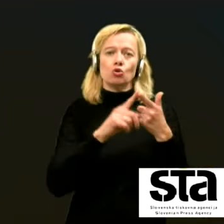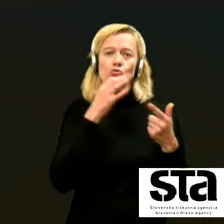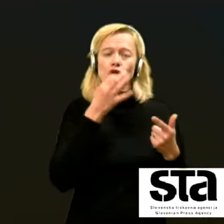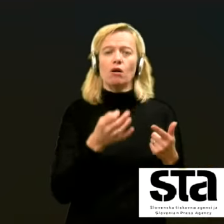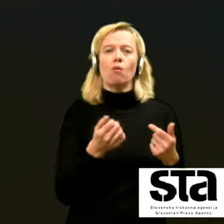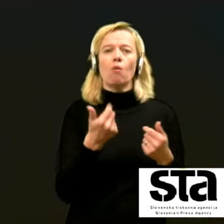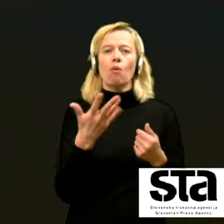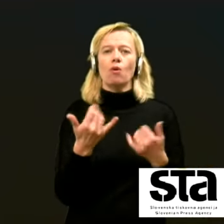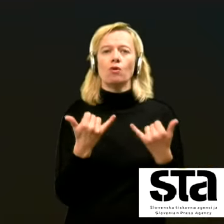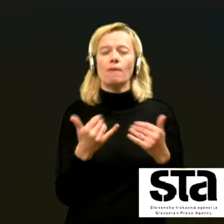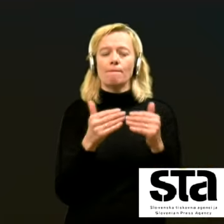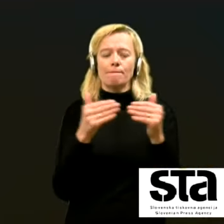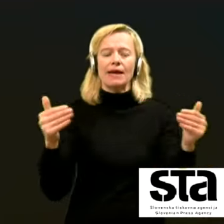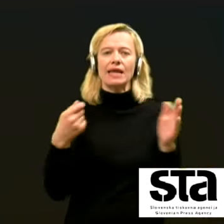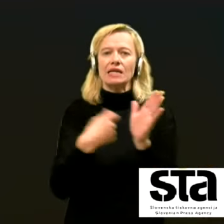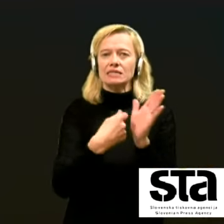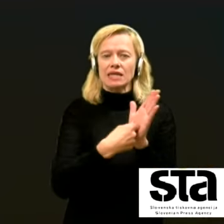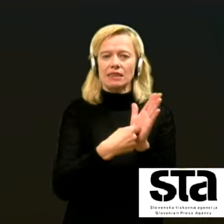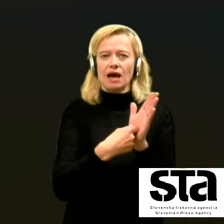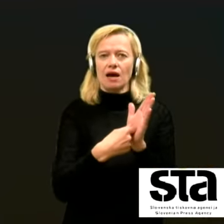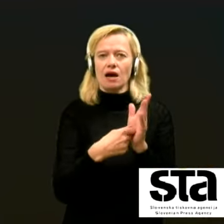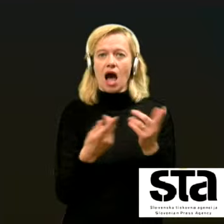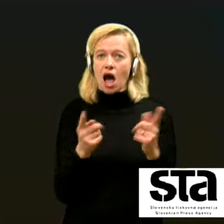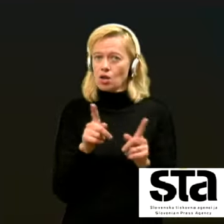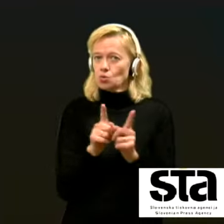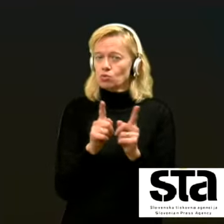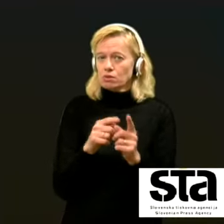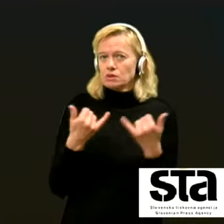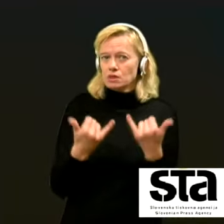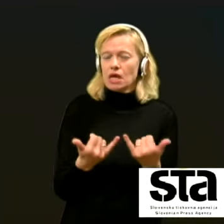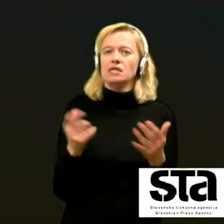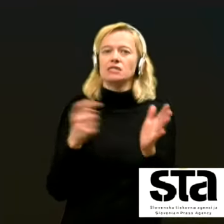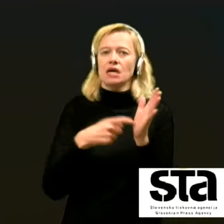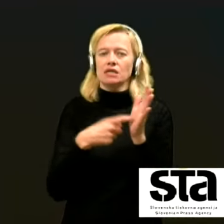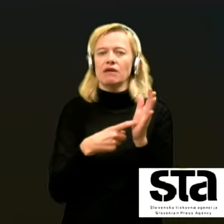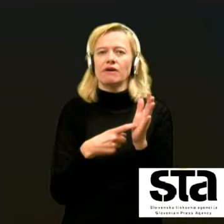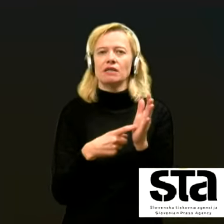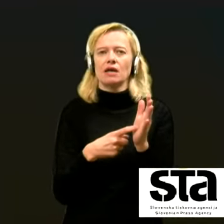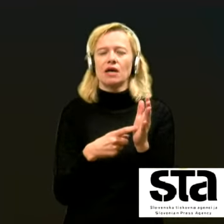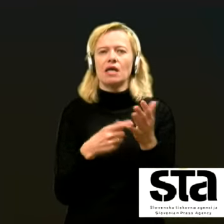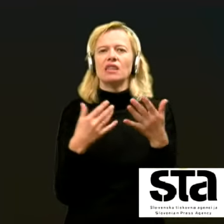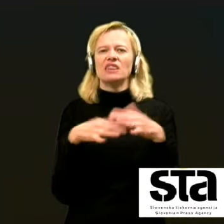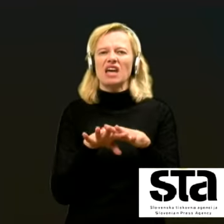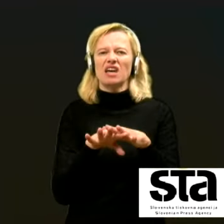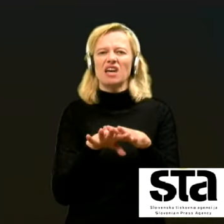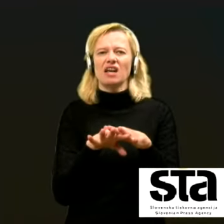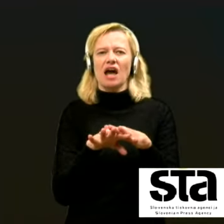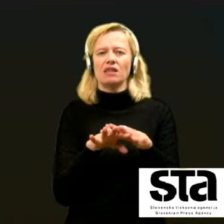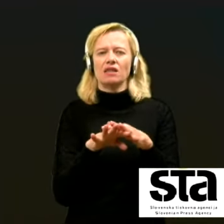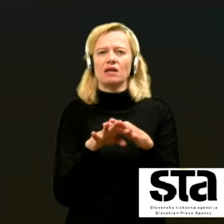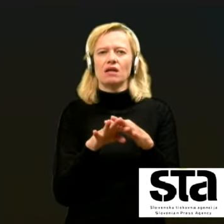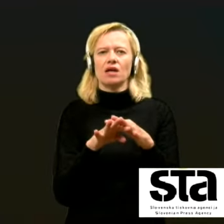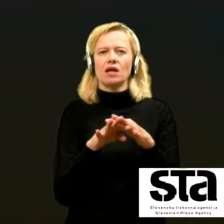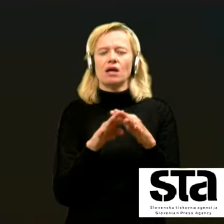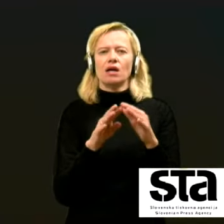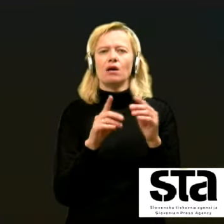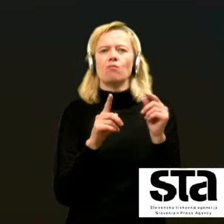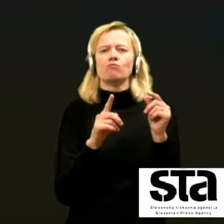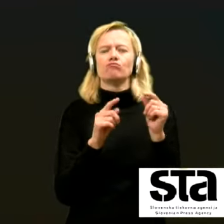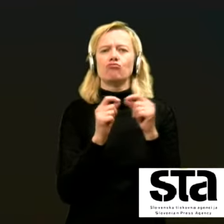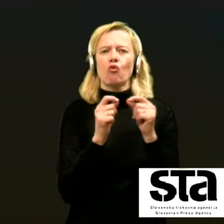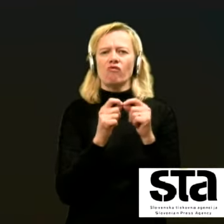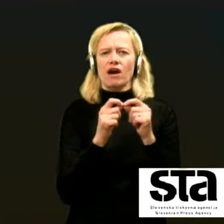tokratna mejna cena in ali tudi tokrat zahtevate ta integriran pufer v proleti.